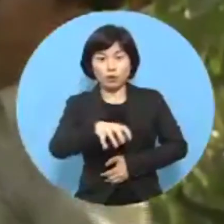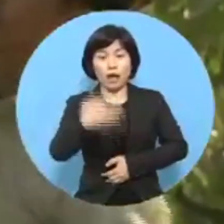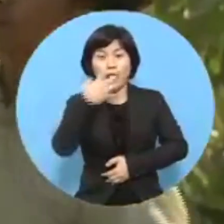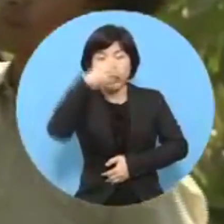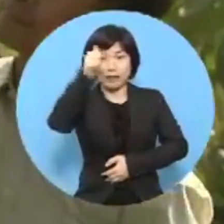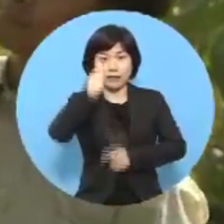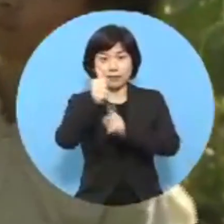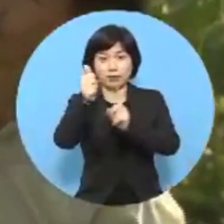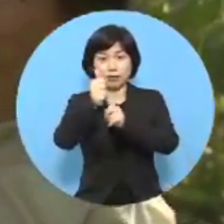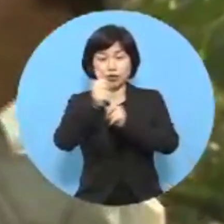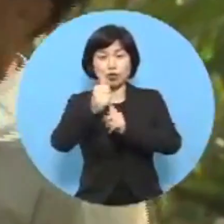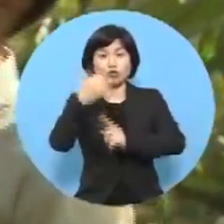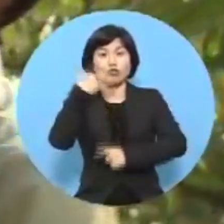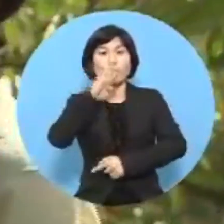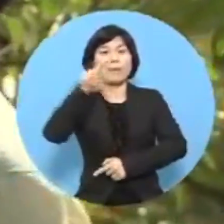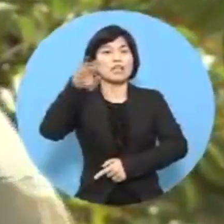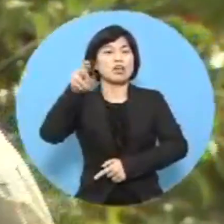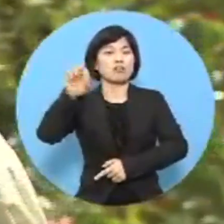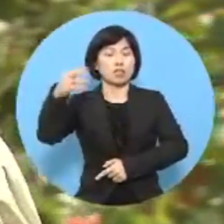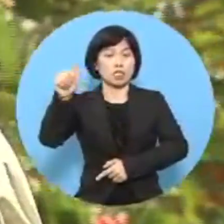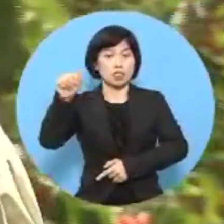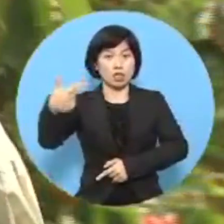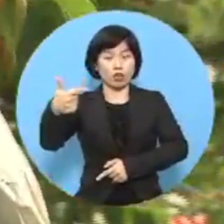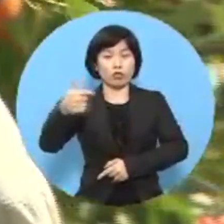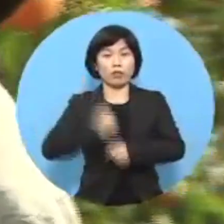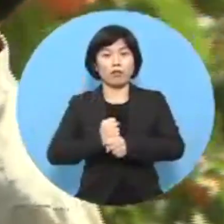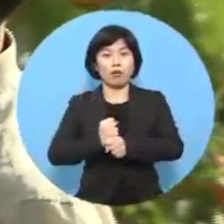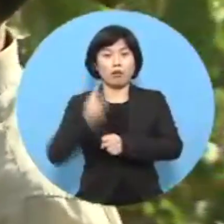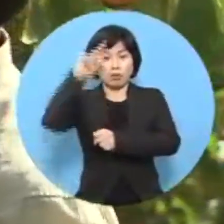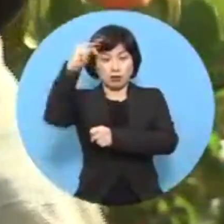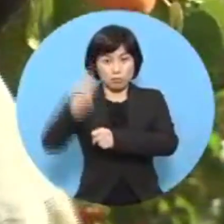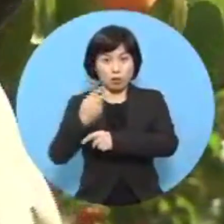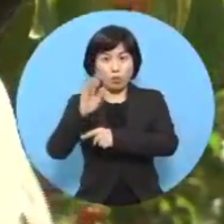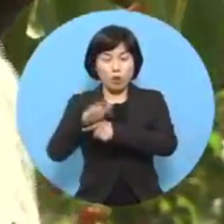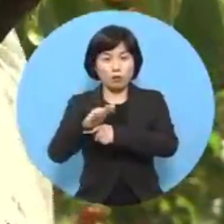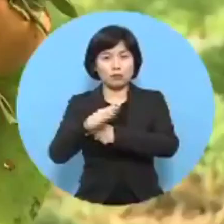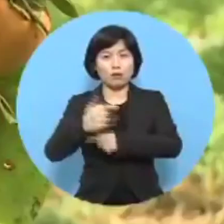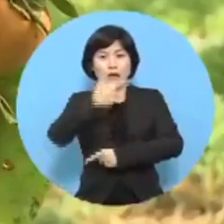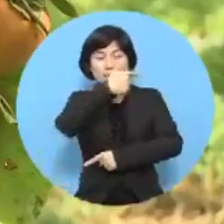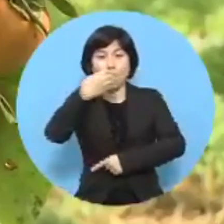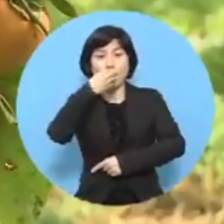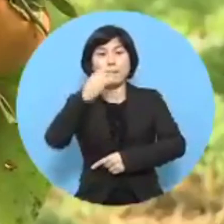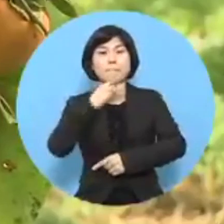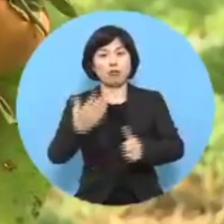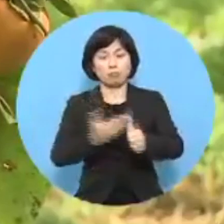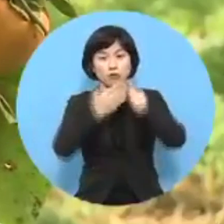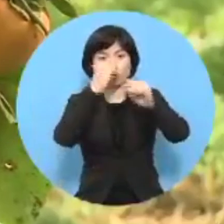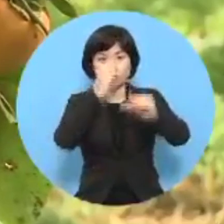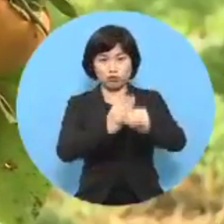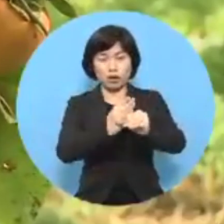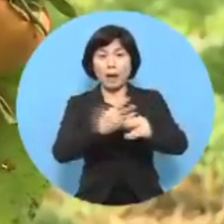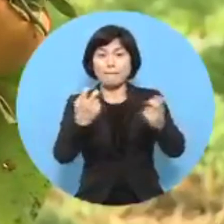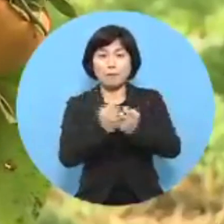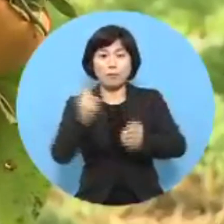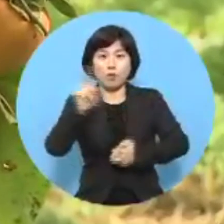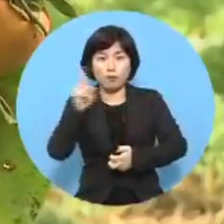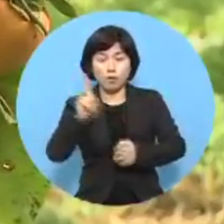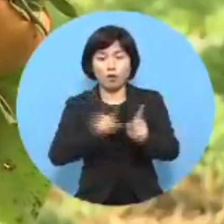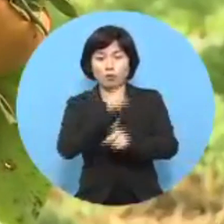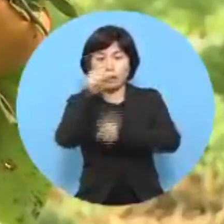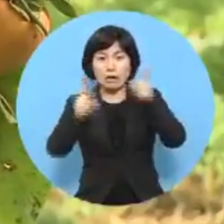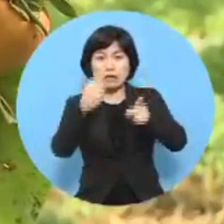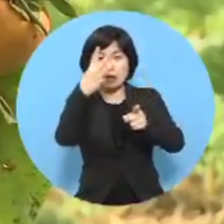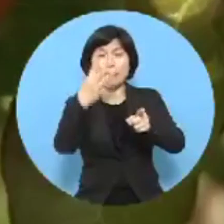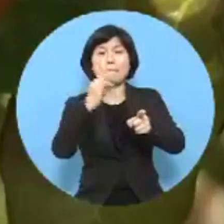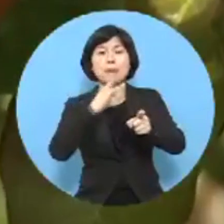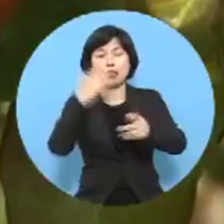영암 금정면의 박연연씨 귀농의 대봉감만 생산해왔는데 감농사법은 감나무 가지를 서너 개만